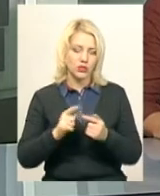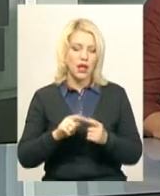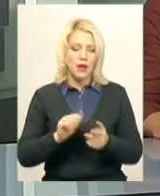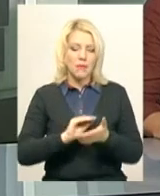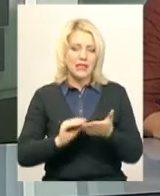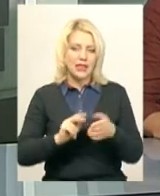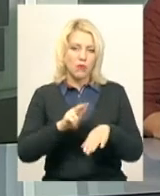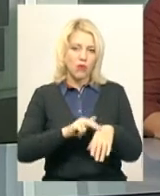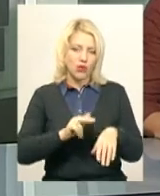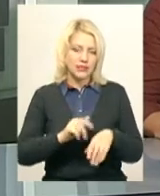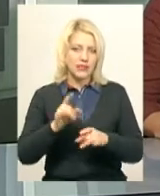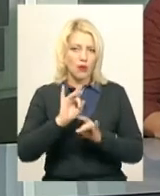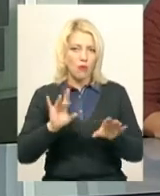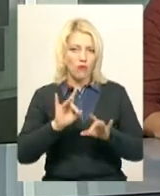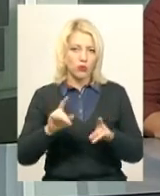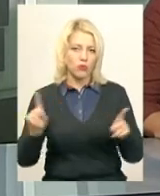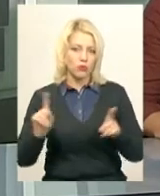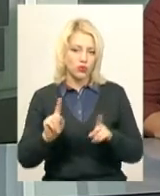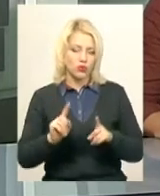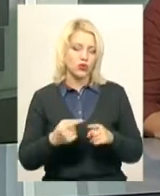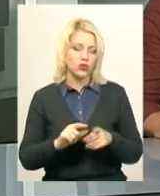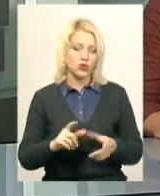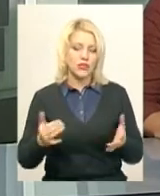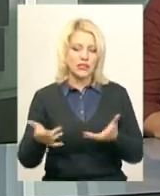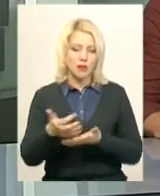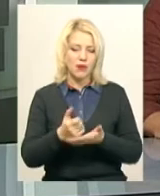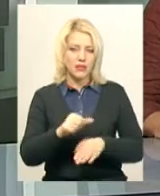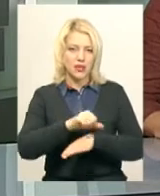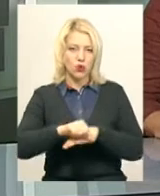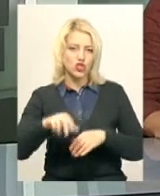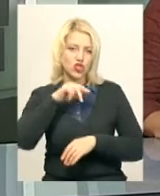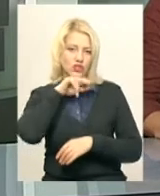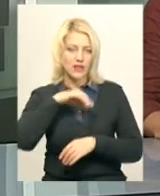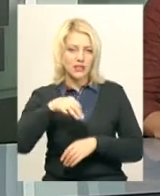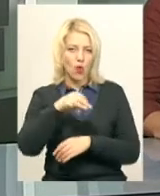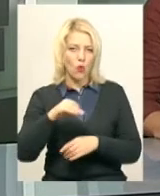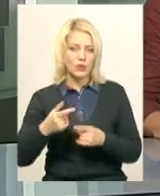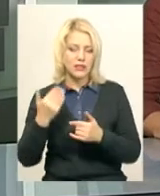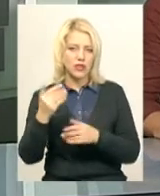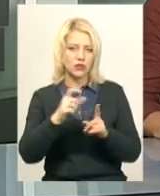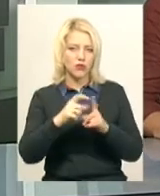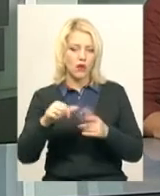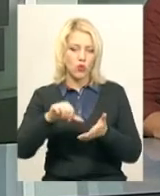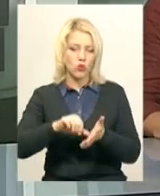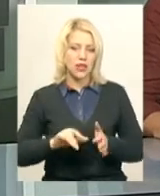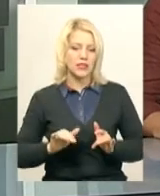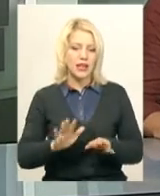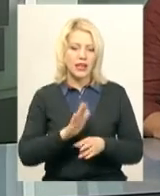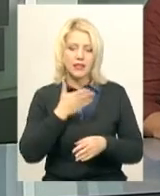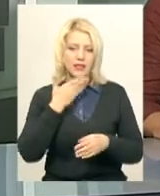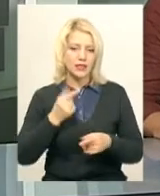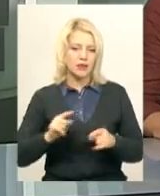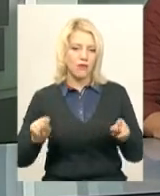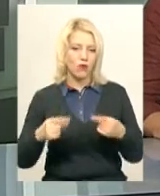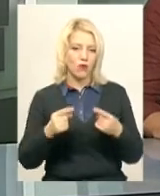поліції області Інна Глега повідомила, вони зібралися на кордоні з Чернівецької області. За її словами, учасники акції не створювали перешкод